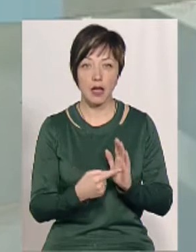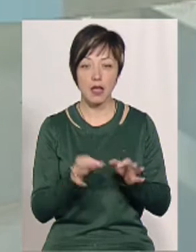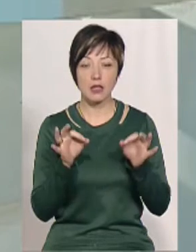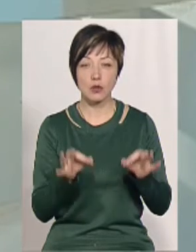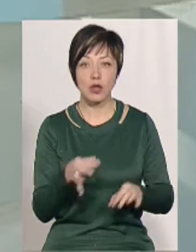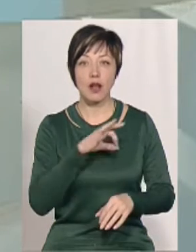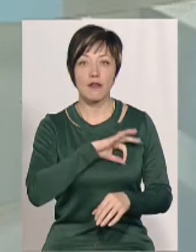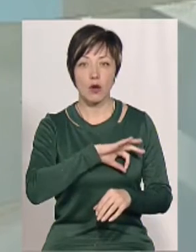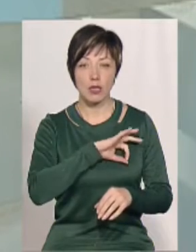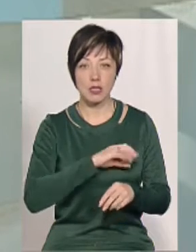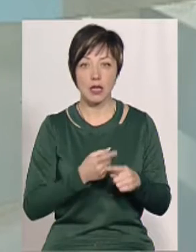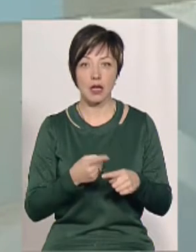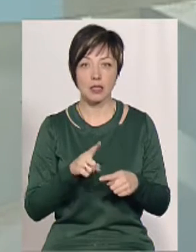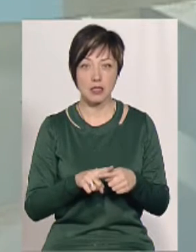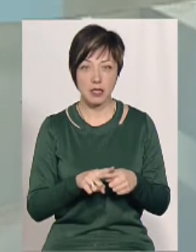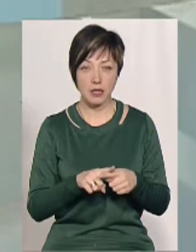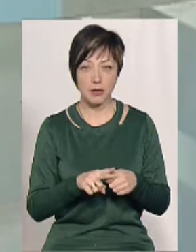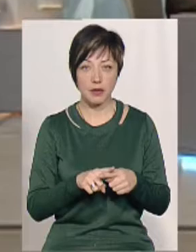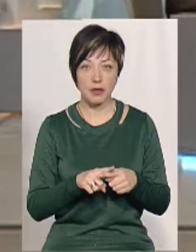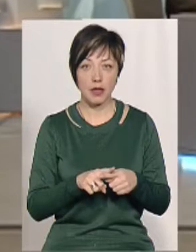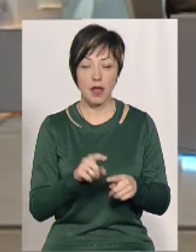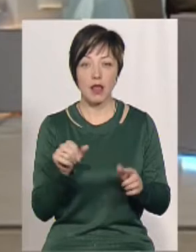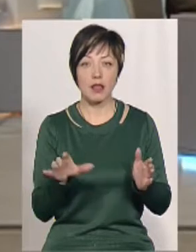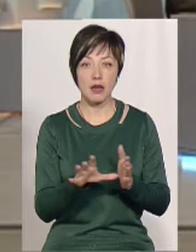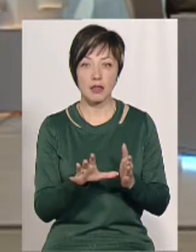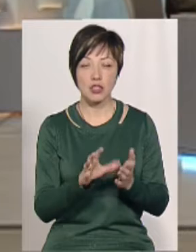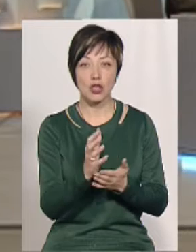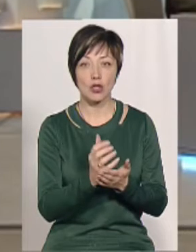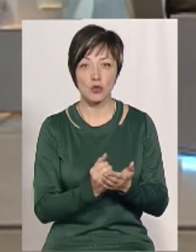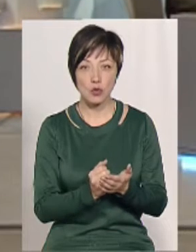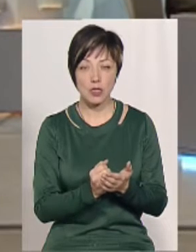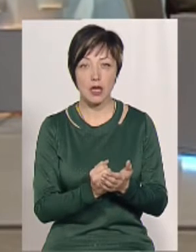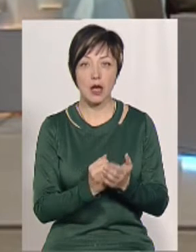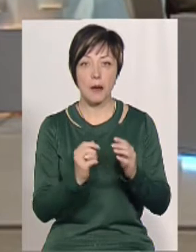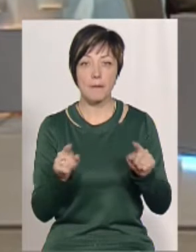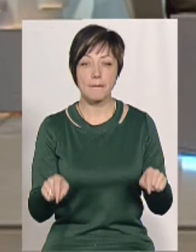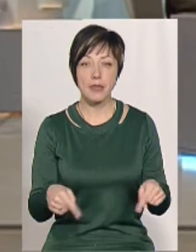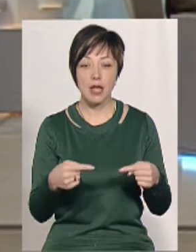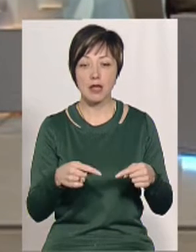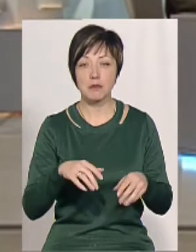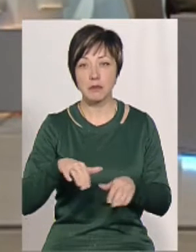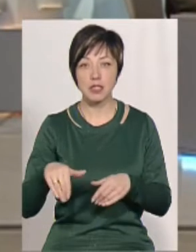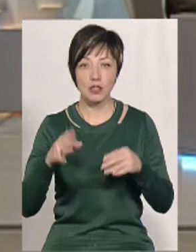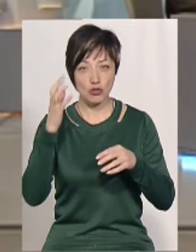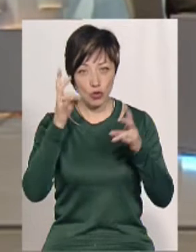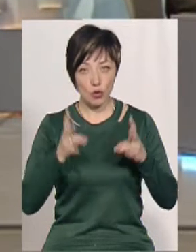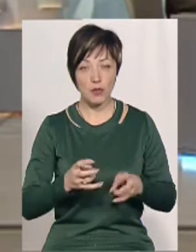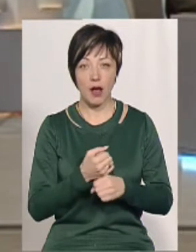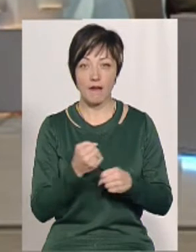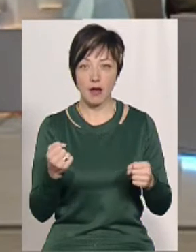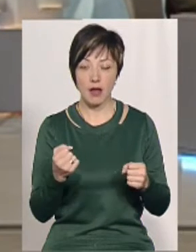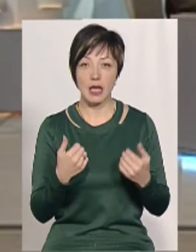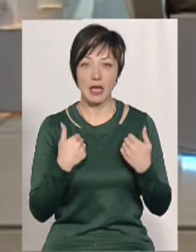раціонального використання оцих, скажімо, енергетичних ресурсів, воно піднялося після Чорнобильської аварії.